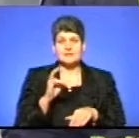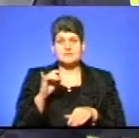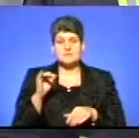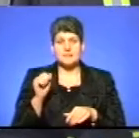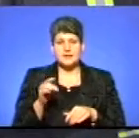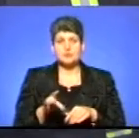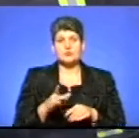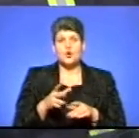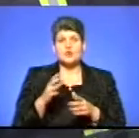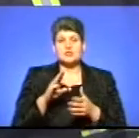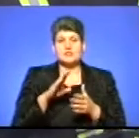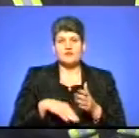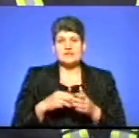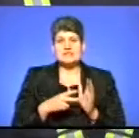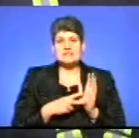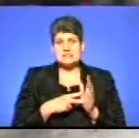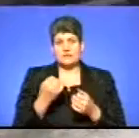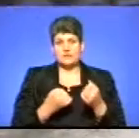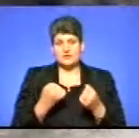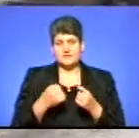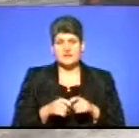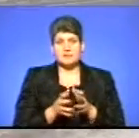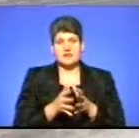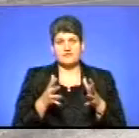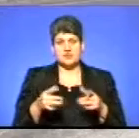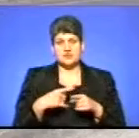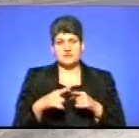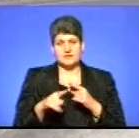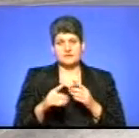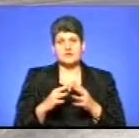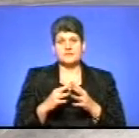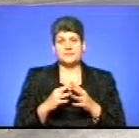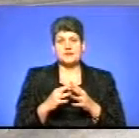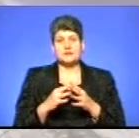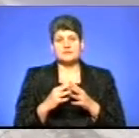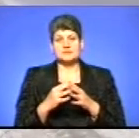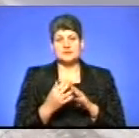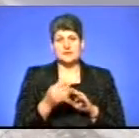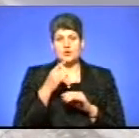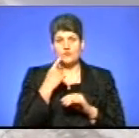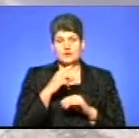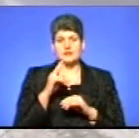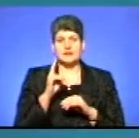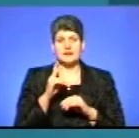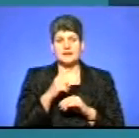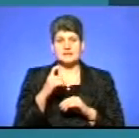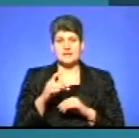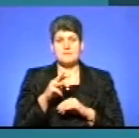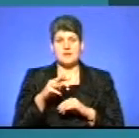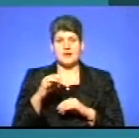патрульної поліції штрафували 7 водіїв за перевищення швидкості у населеному пункті, каже капрал поліції Христина Михайлишин.